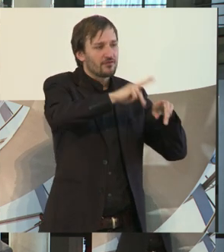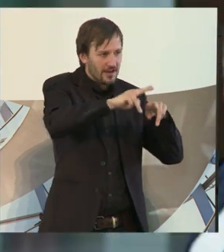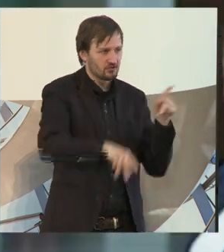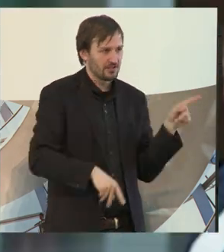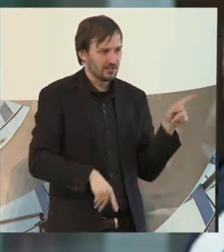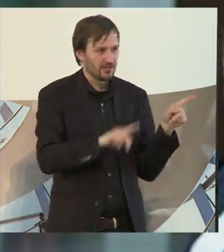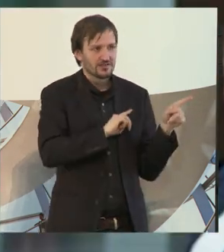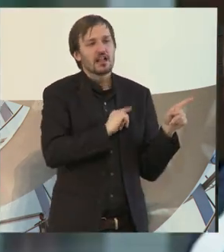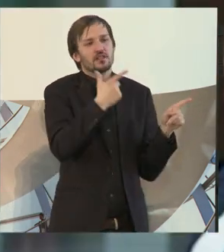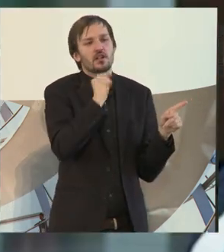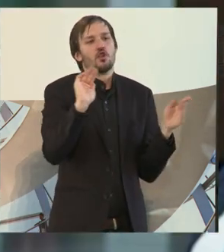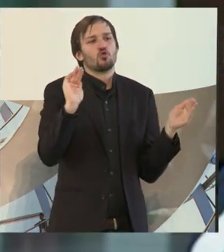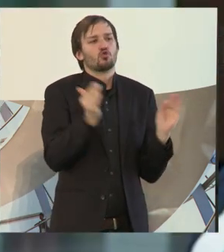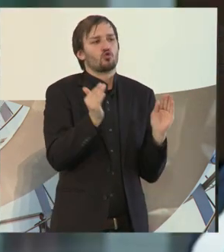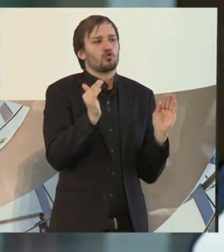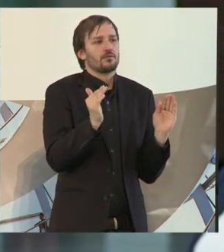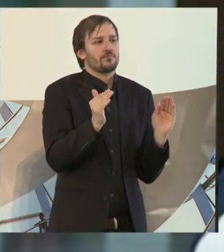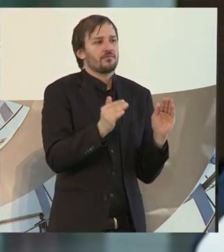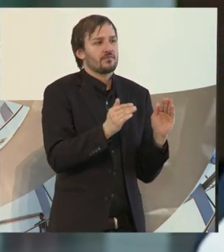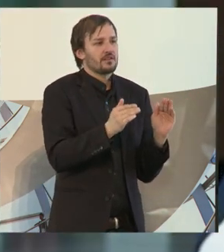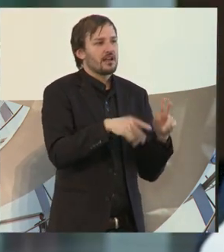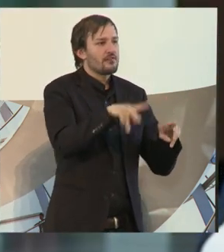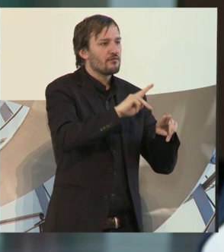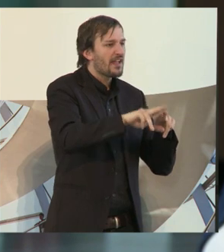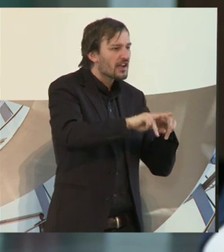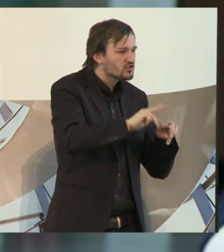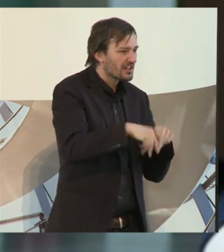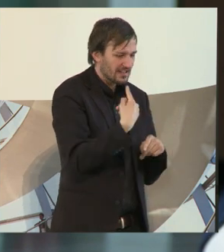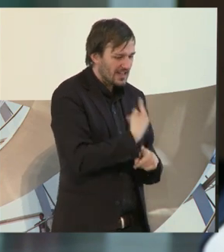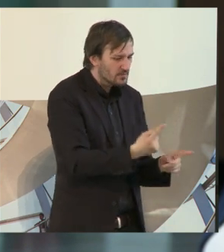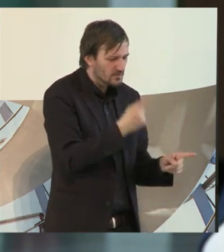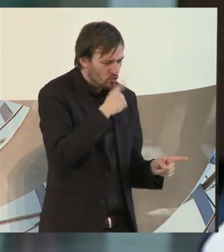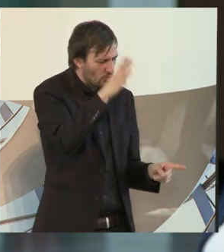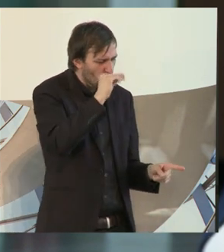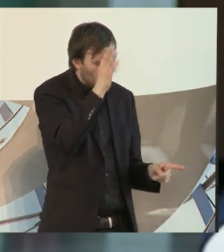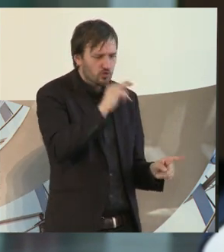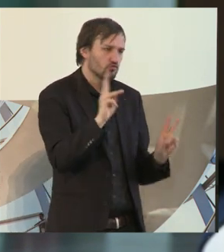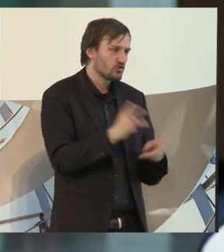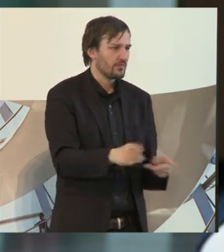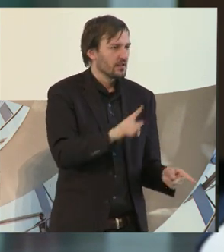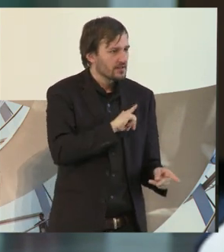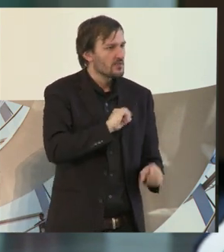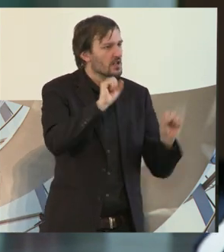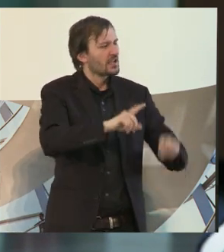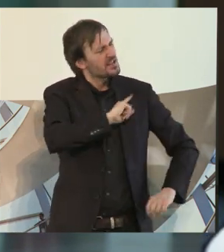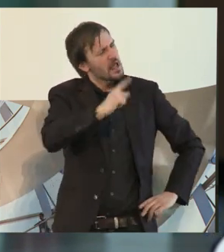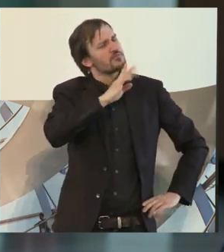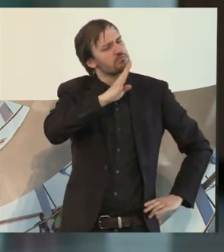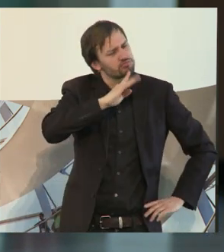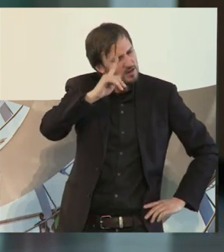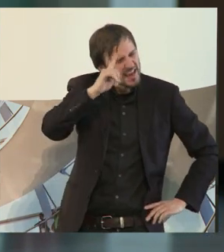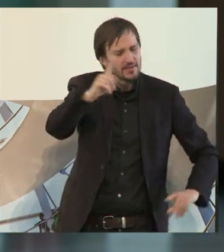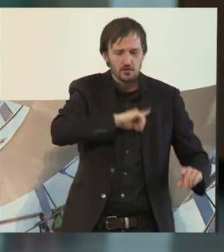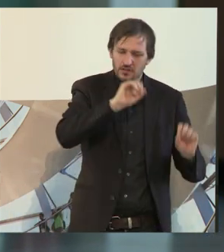aufräumen, also die Werkstatt ist keine Deppenveranstaltung, wir können für uns selber reden. Wir setzen uns auch selber für den Erhalt von Werkstätten ein.